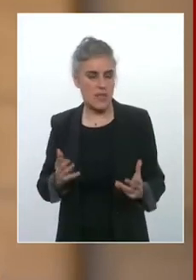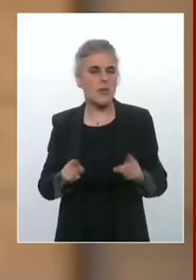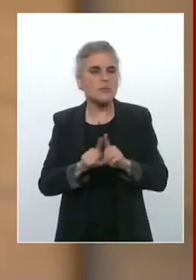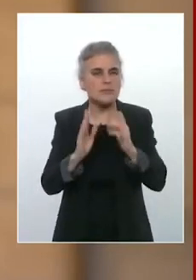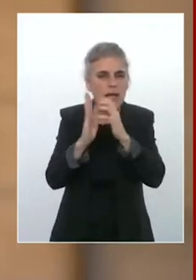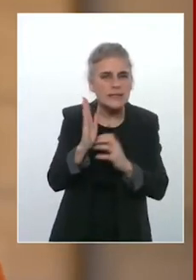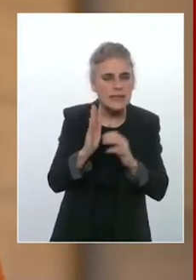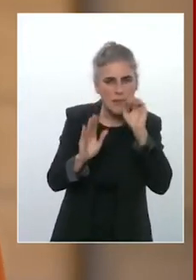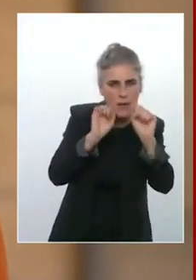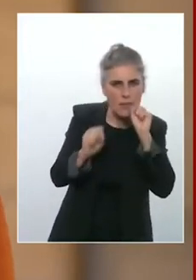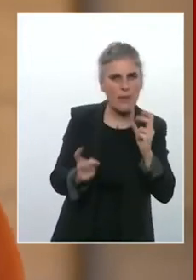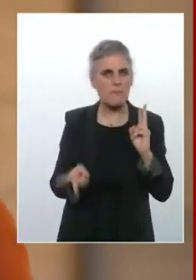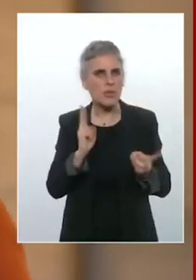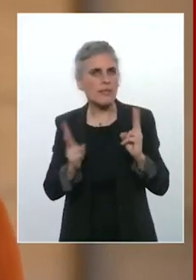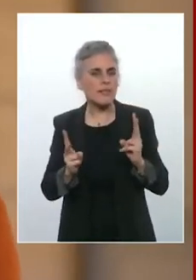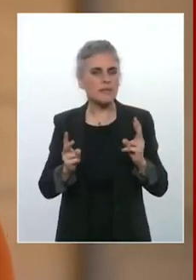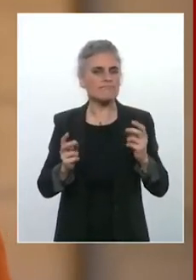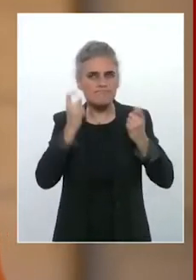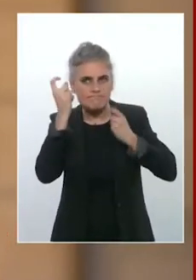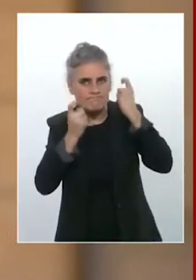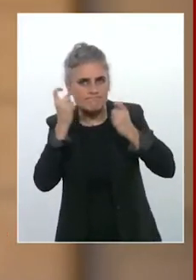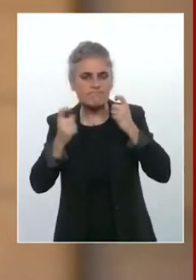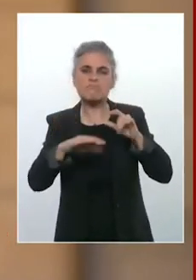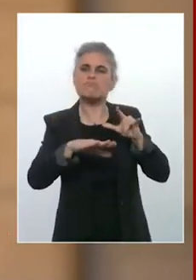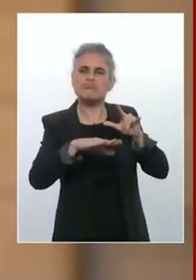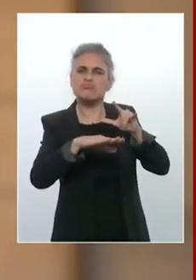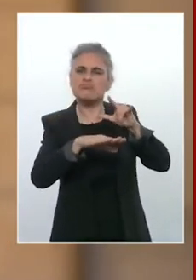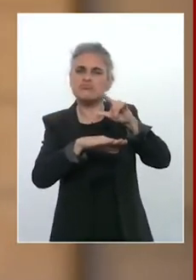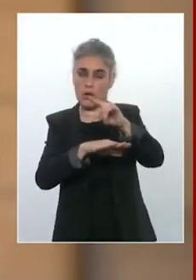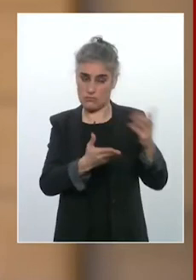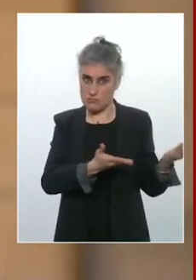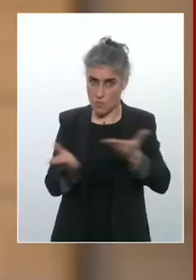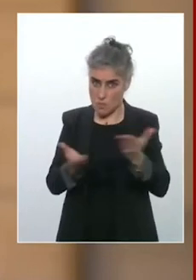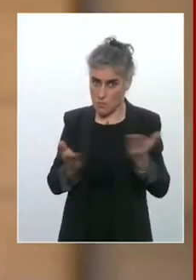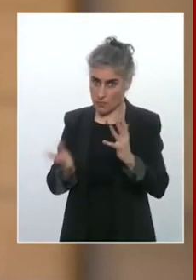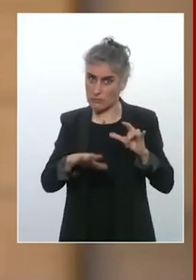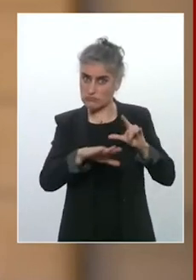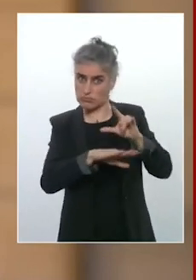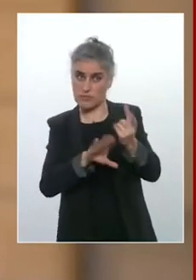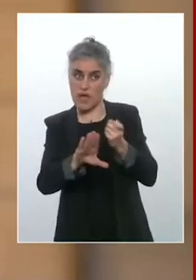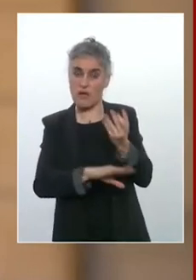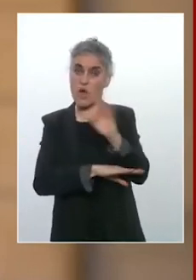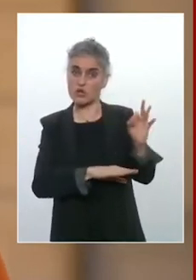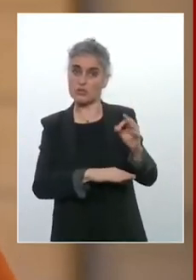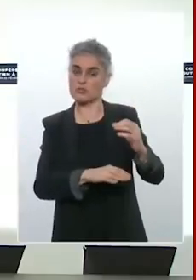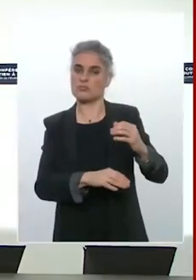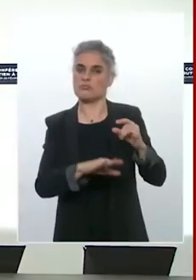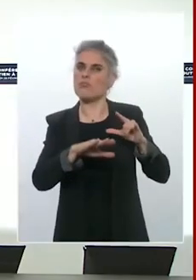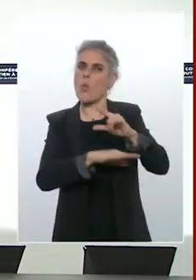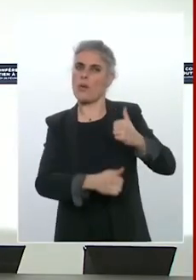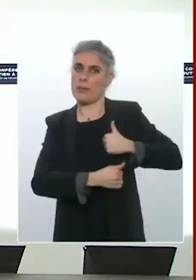livraison de mirages en Ukraine de mirages français. Est-ce que vous pouvez nous dire si cela va se concrétiser ? Merci.